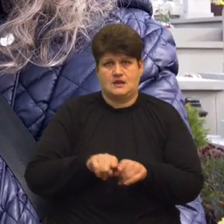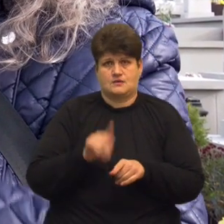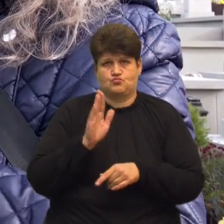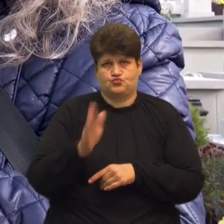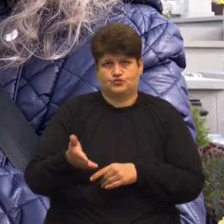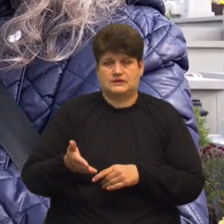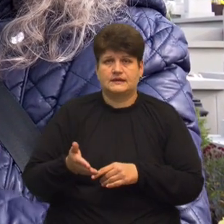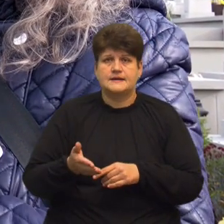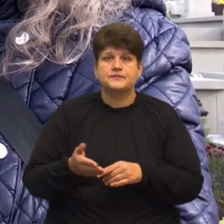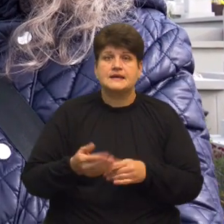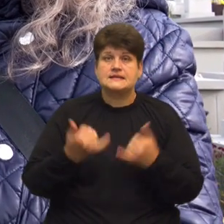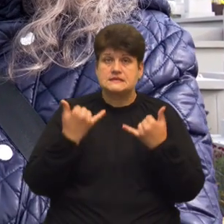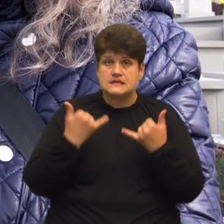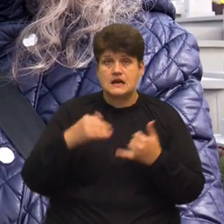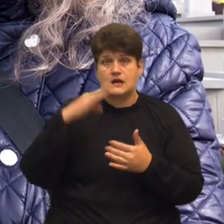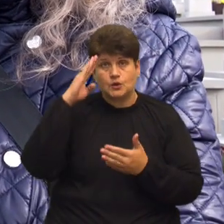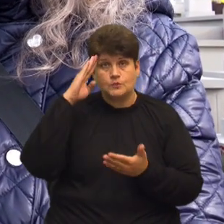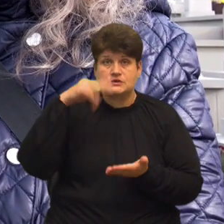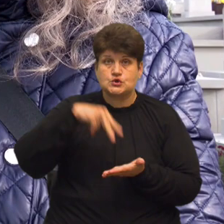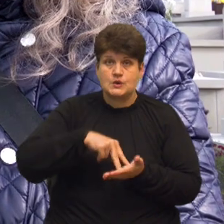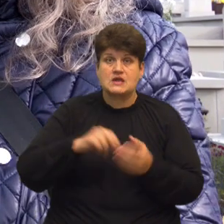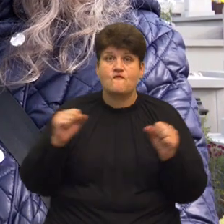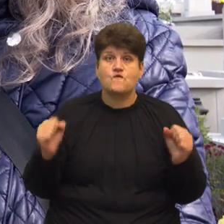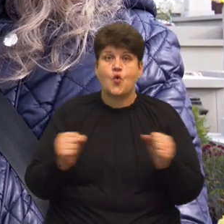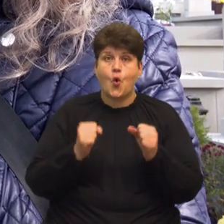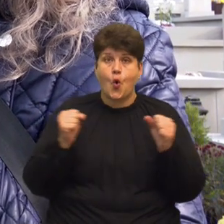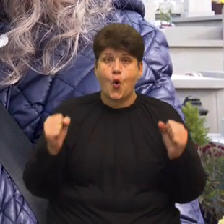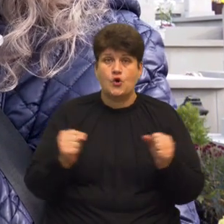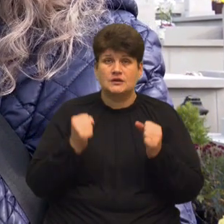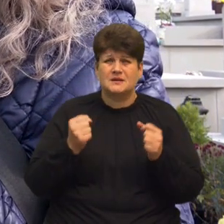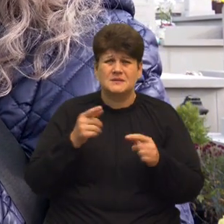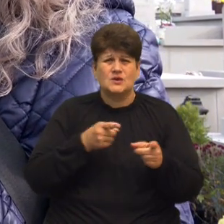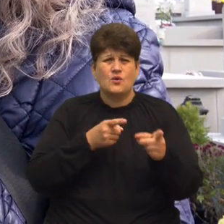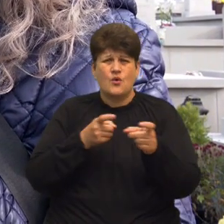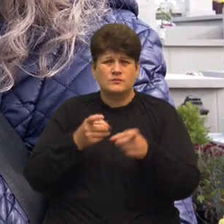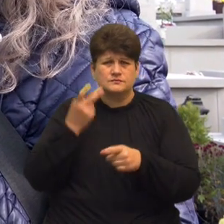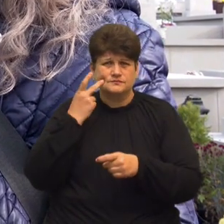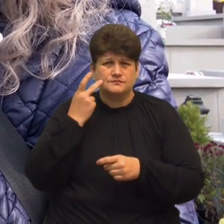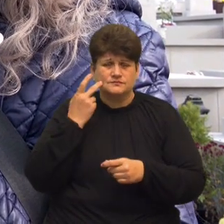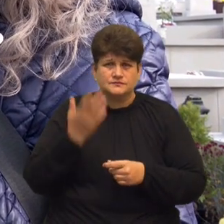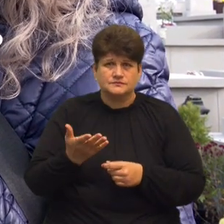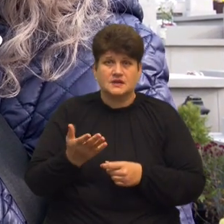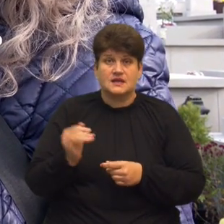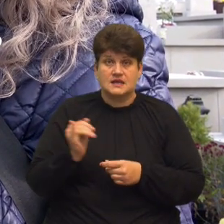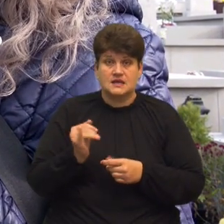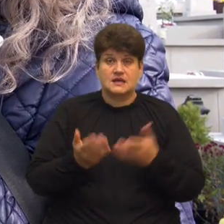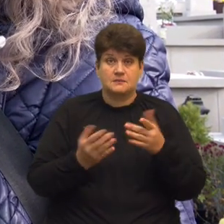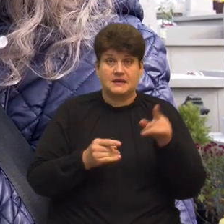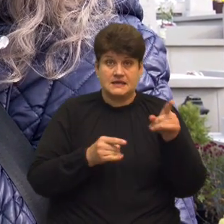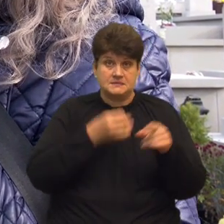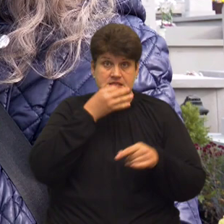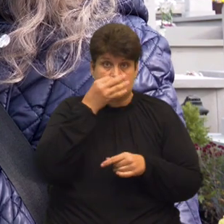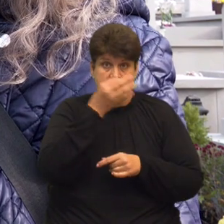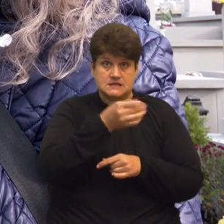зараз хлопці стоять в холоді під такими обстрілами І якби їм сказати,